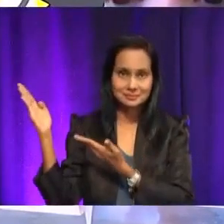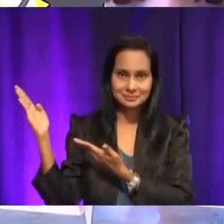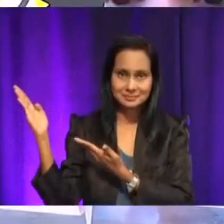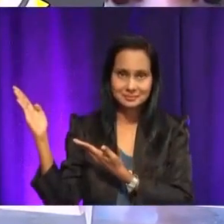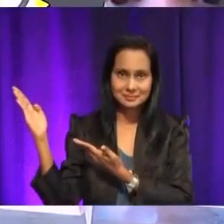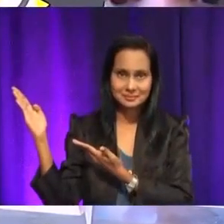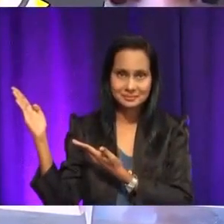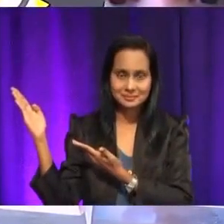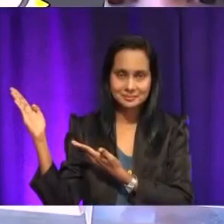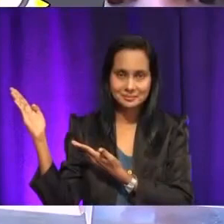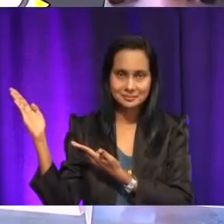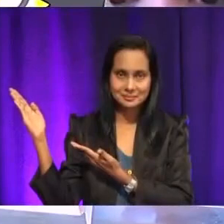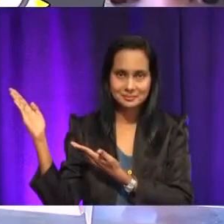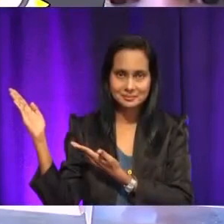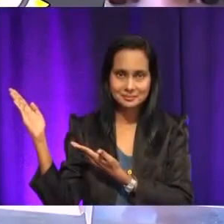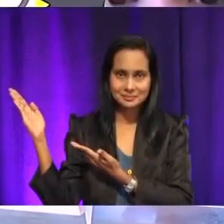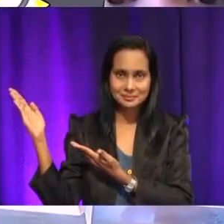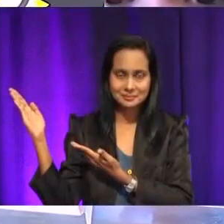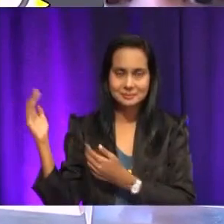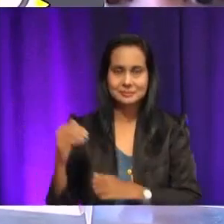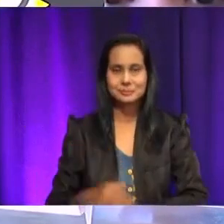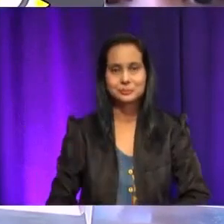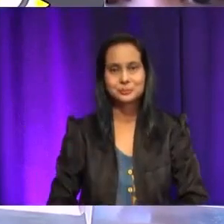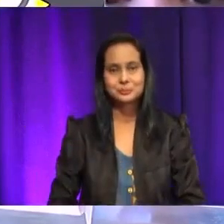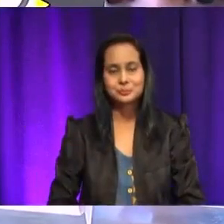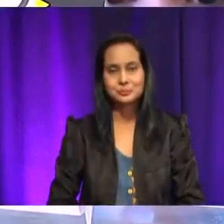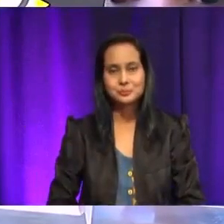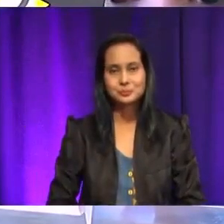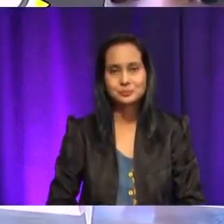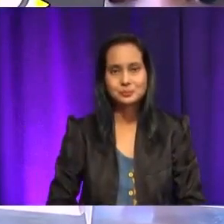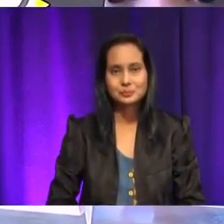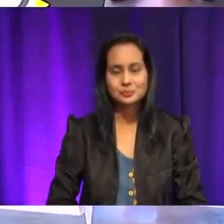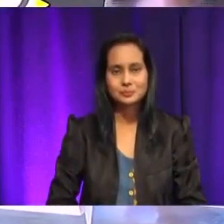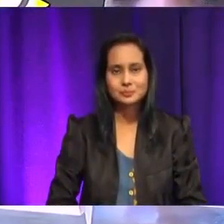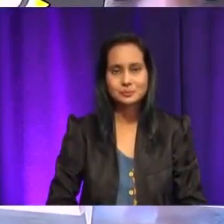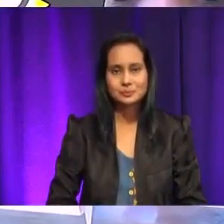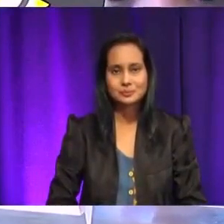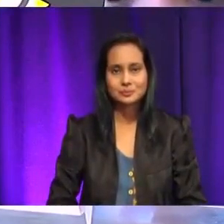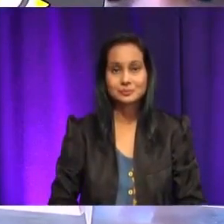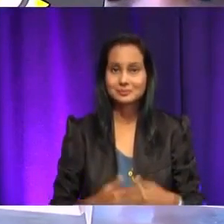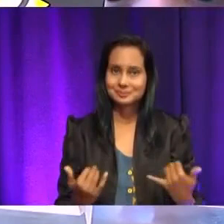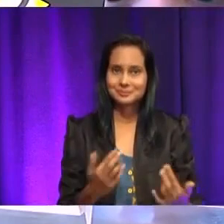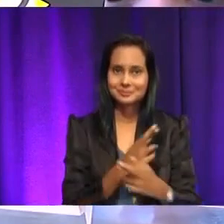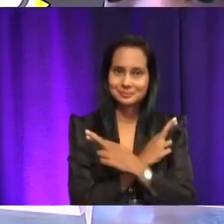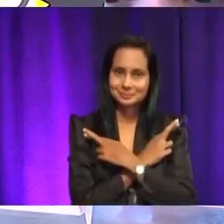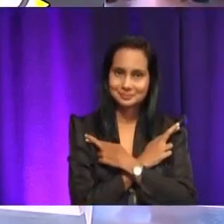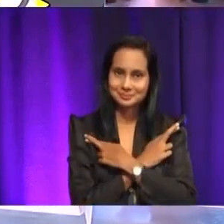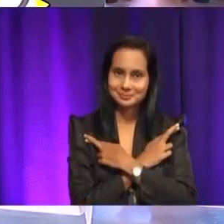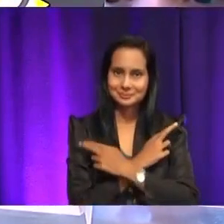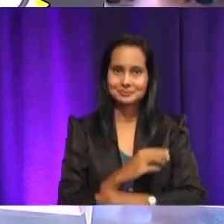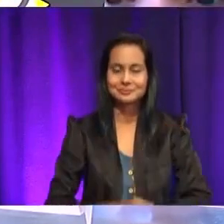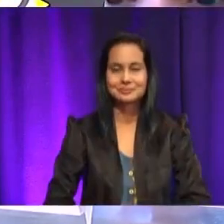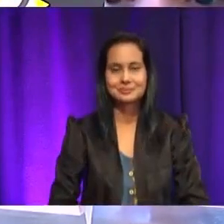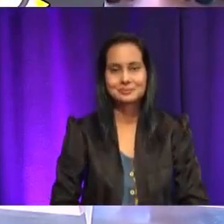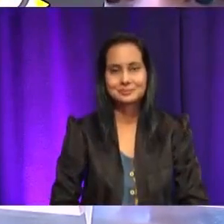untuk murid-murid yang berjaya menjawab dengan betul yang tadi, Cikgu. Ya, betul. Okey, baik kita nak berehat dahulu sebentar. Kembali lagi selepas ini terus